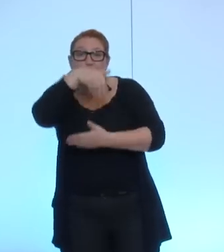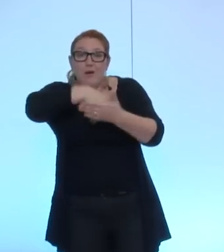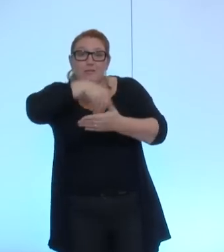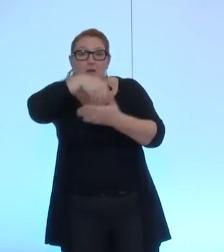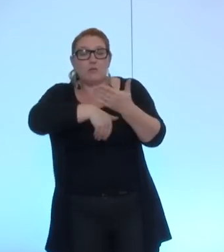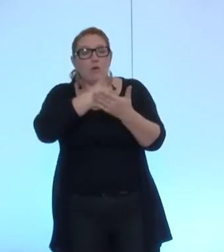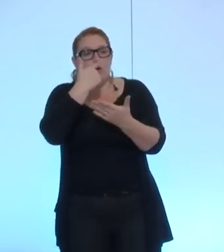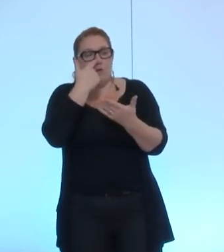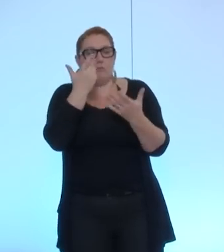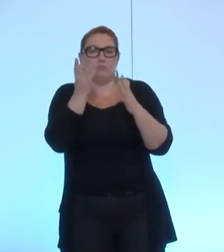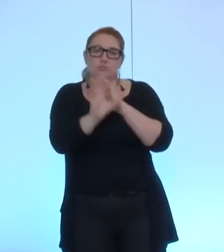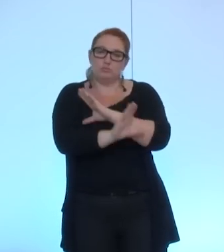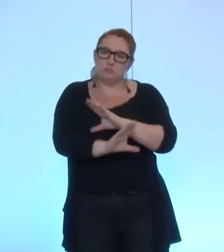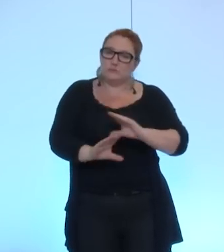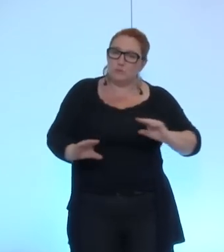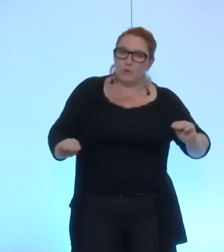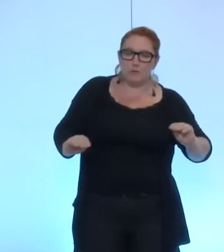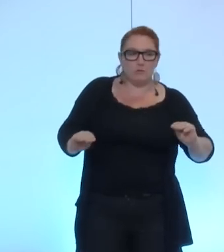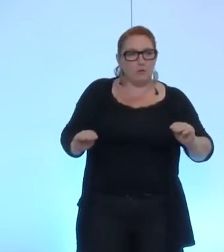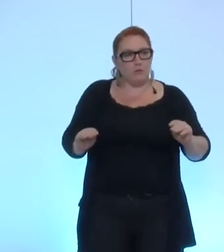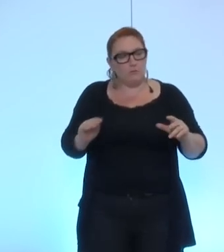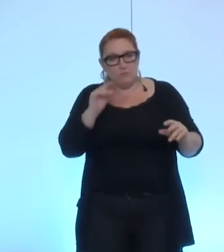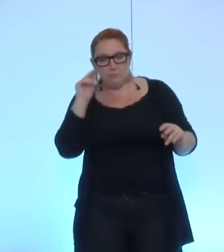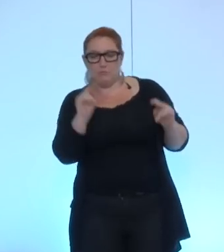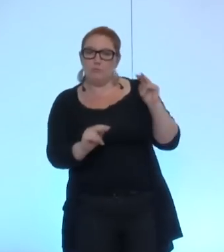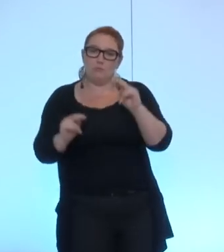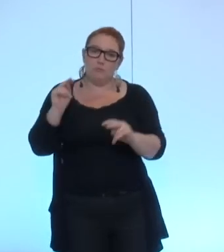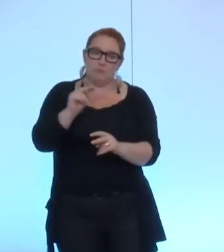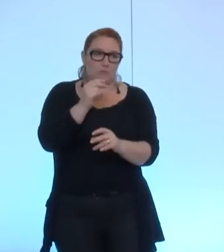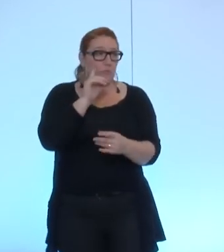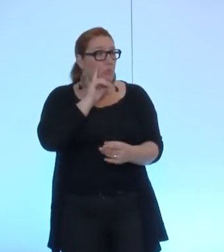la sérénité, dans un travail collectif qui a été le nôtre sur ce sujet.